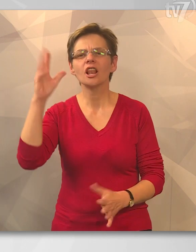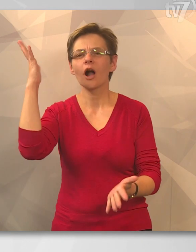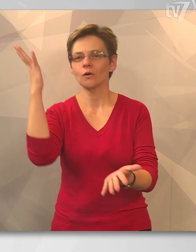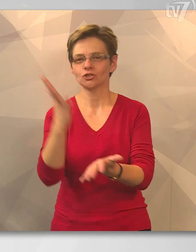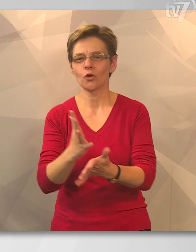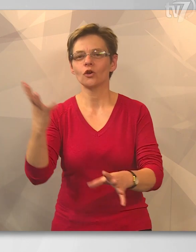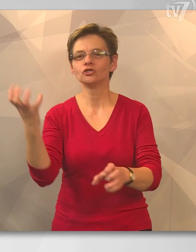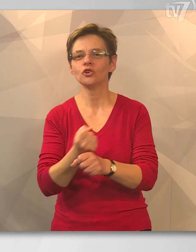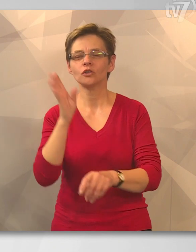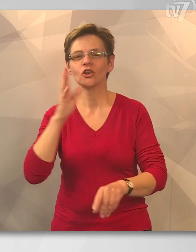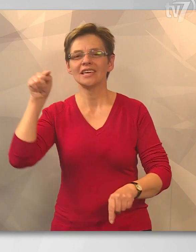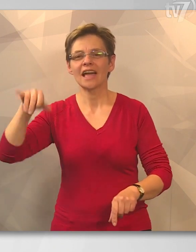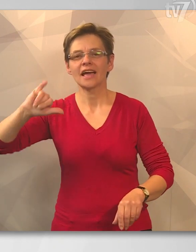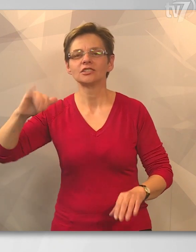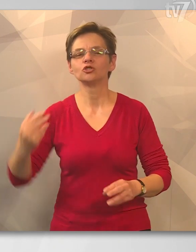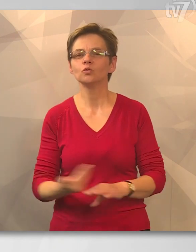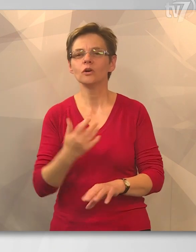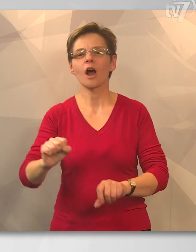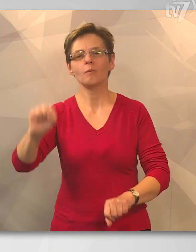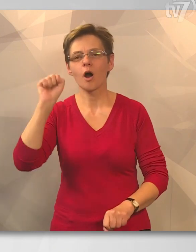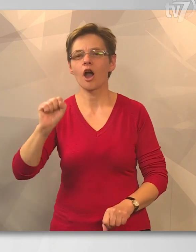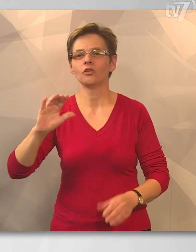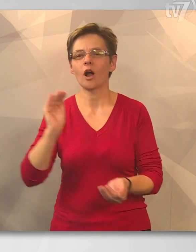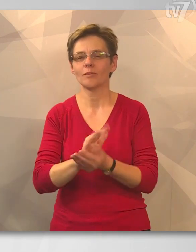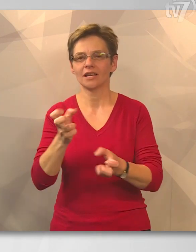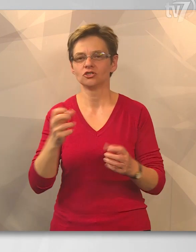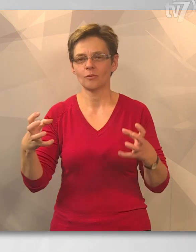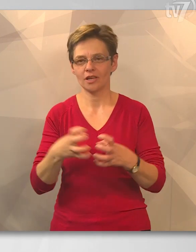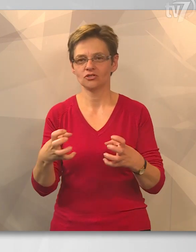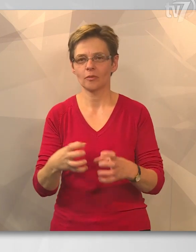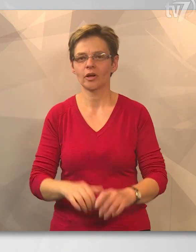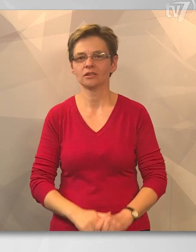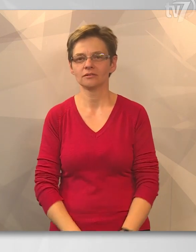Csillagos ötös, győzött Nyíregyházán és újra bajnok a bíjere se.